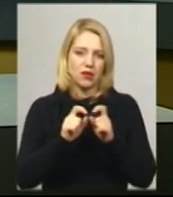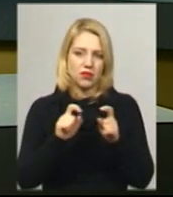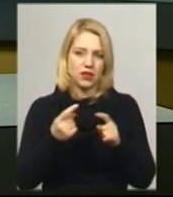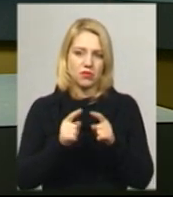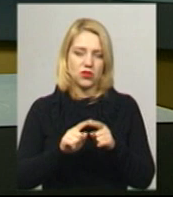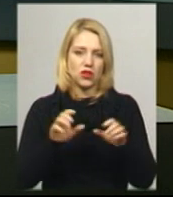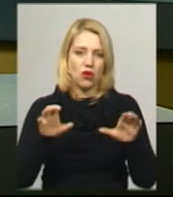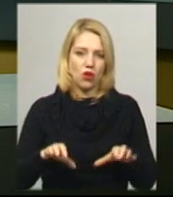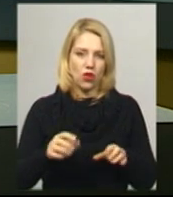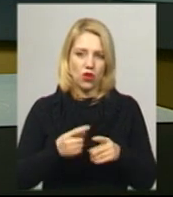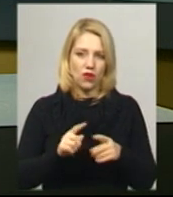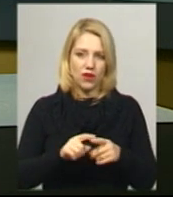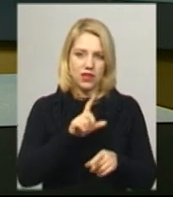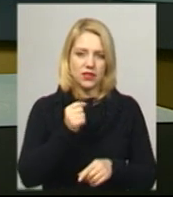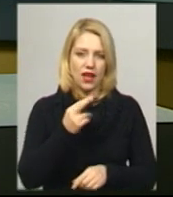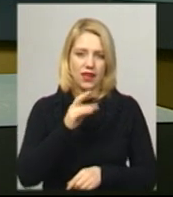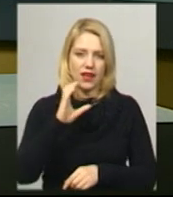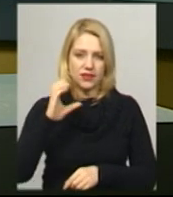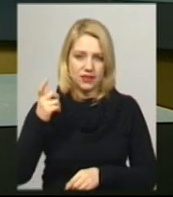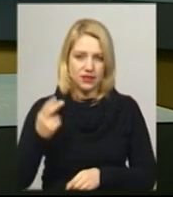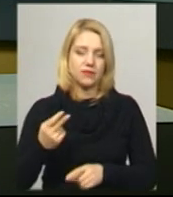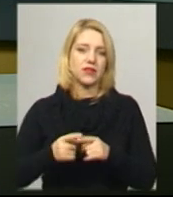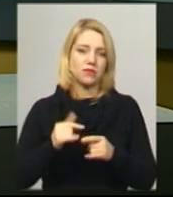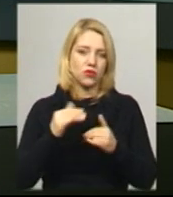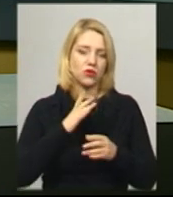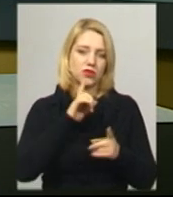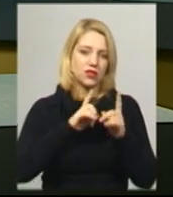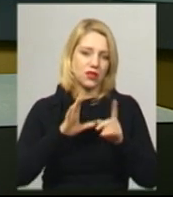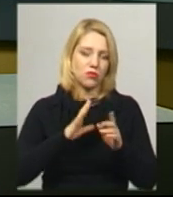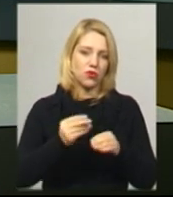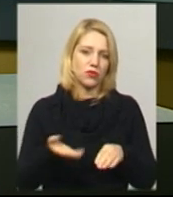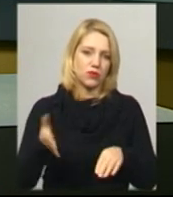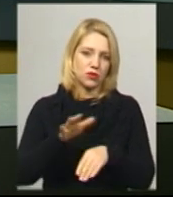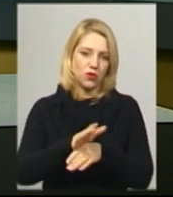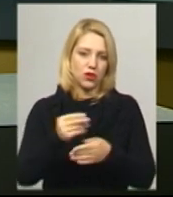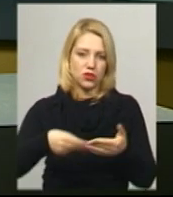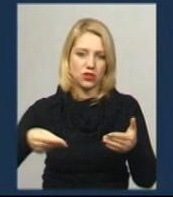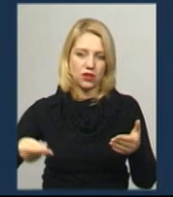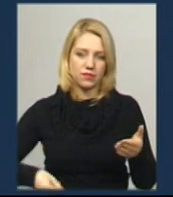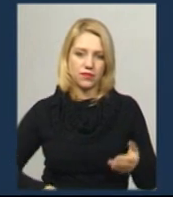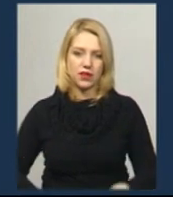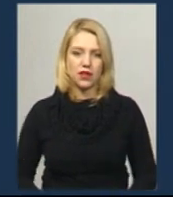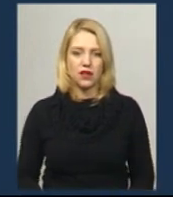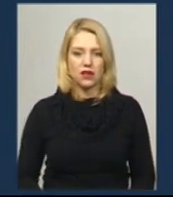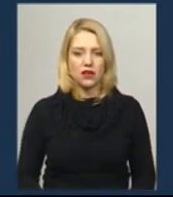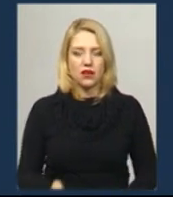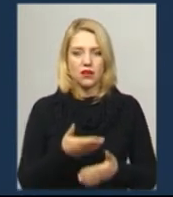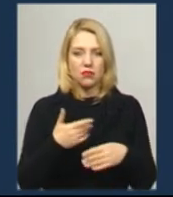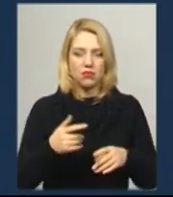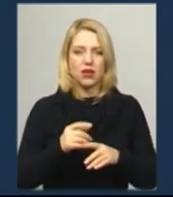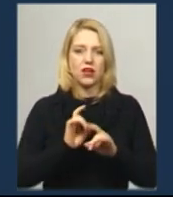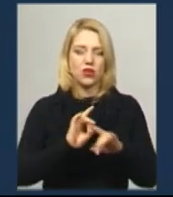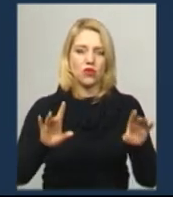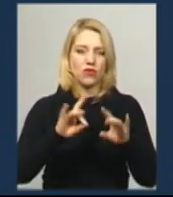Веліна Заєць. За її словами, на сьогоднішньому засіданні було підписано відповідне розпорядження. Ми довели до